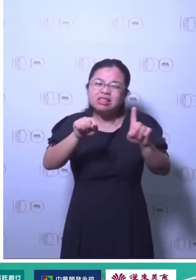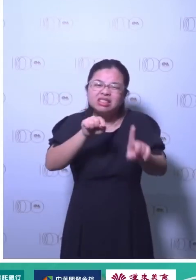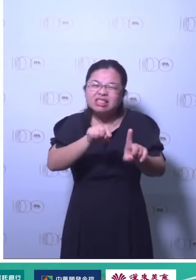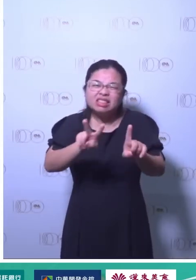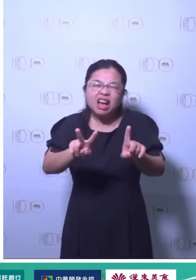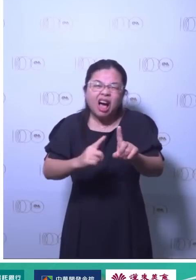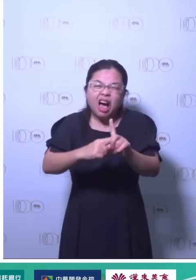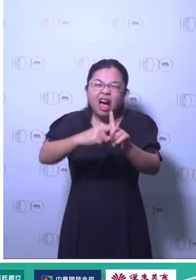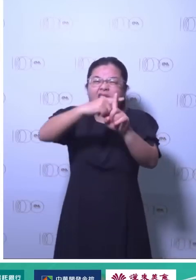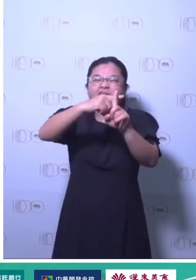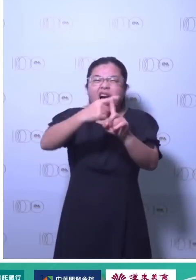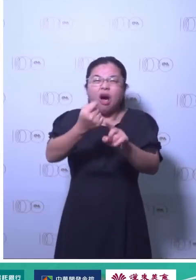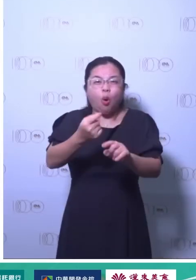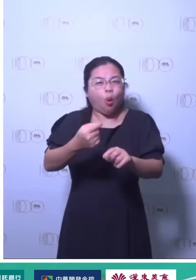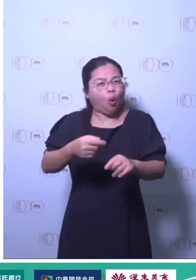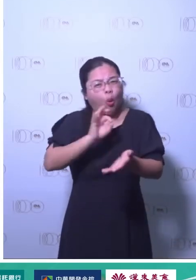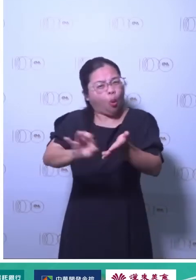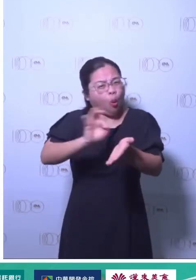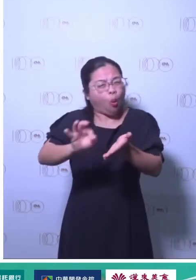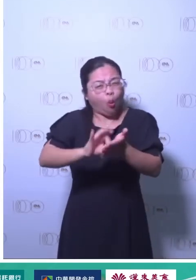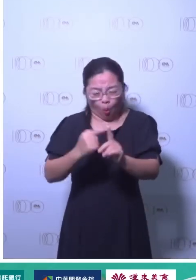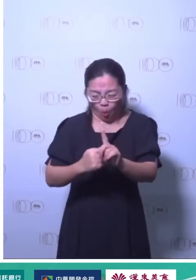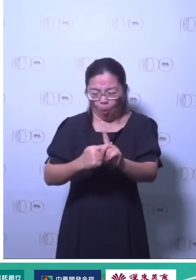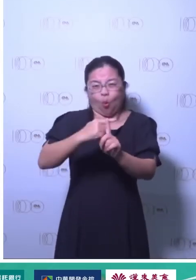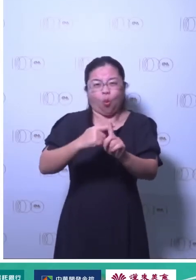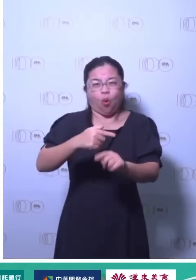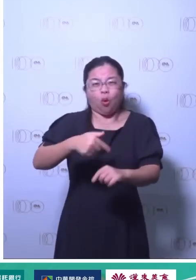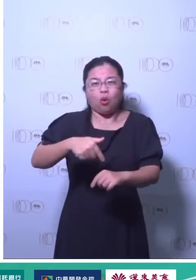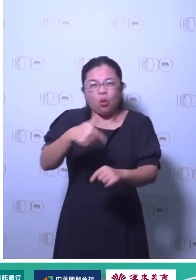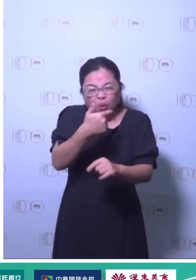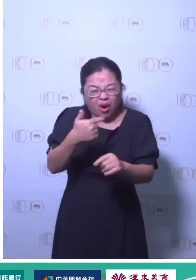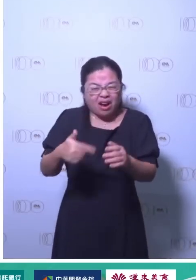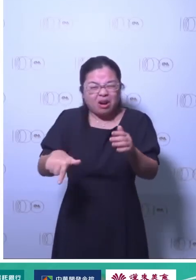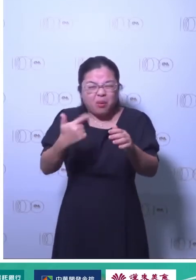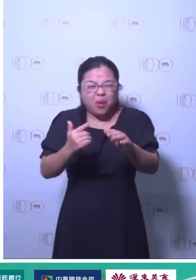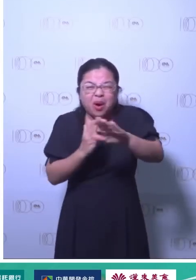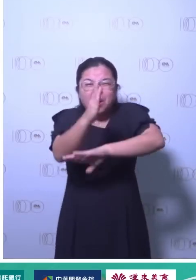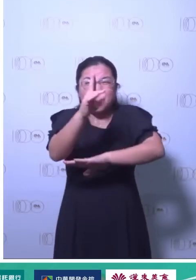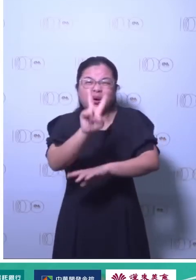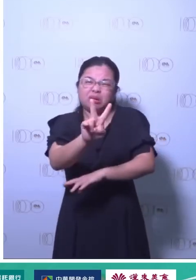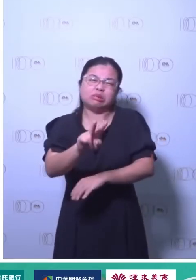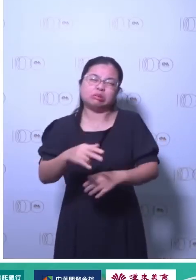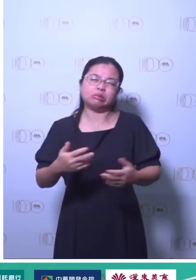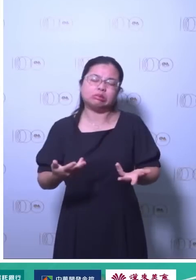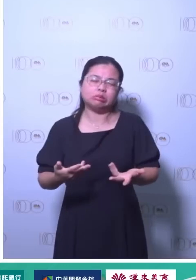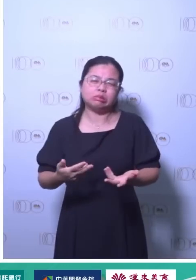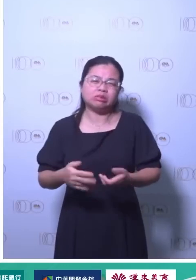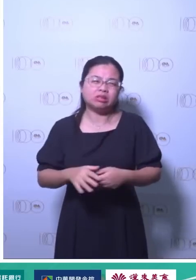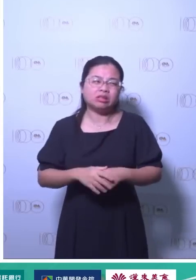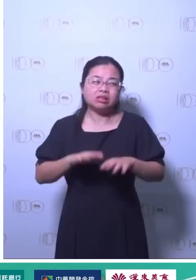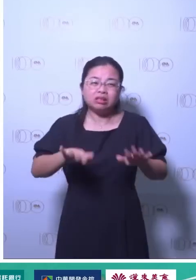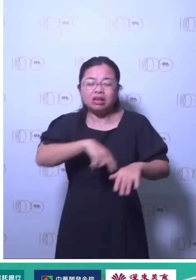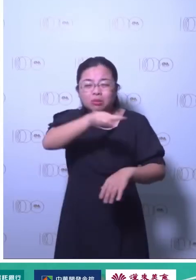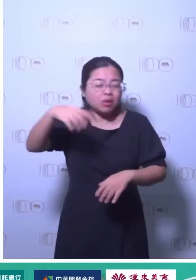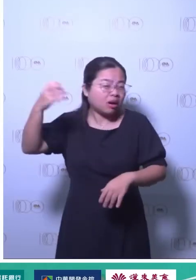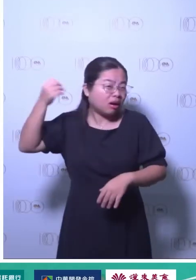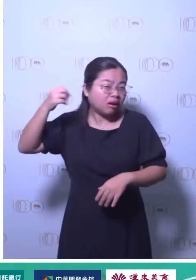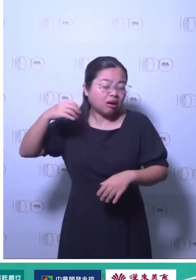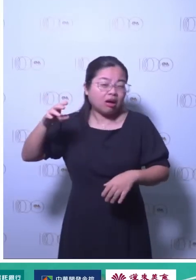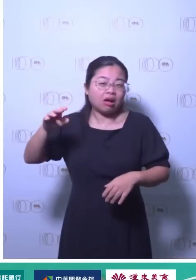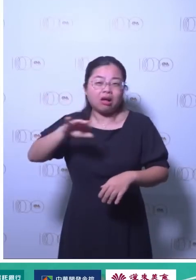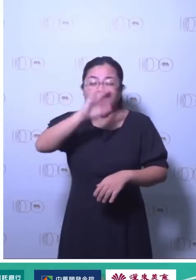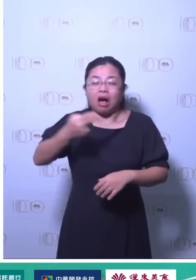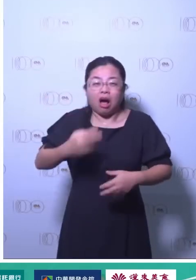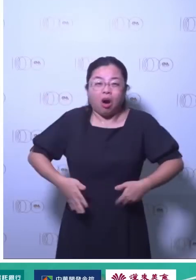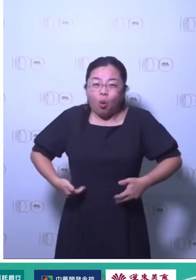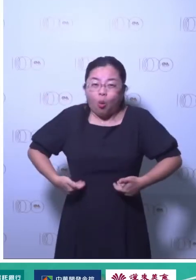是跟工业革命之前比但是现在的麻烦之处是现在2024年的当下我们大概已经1.11.2